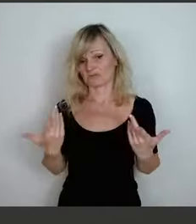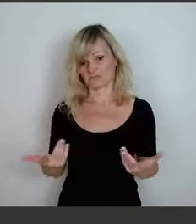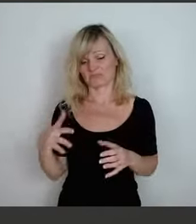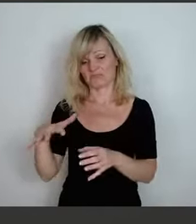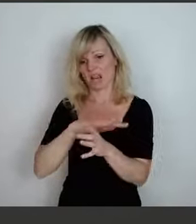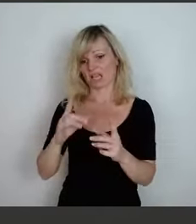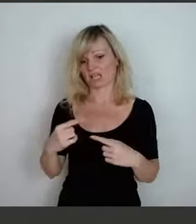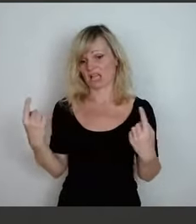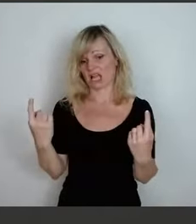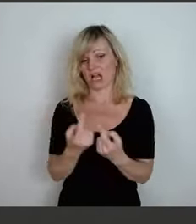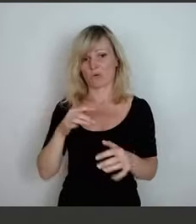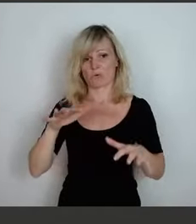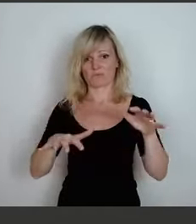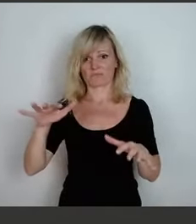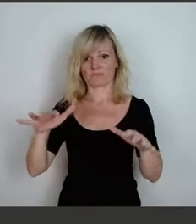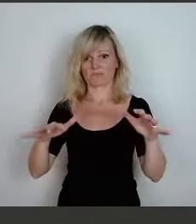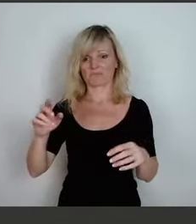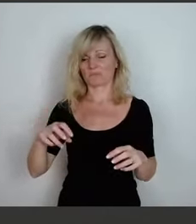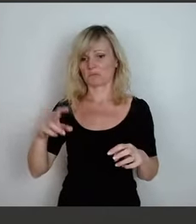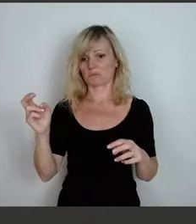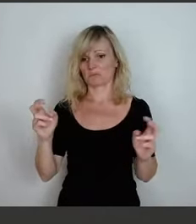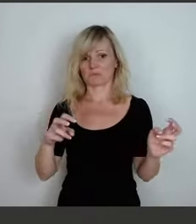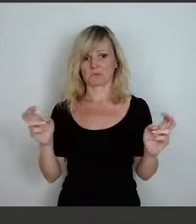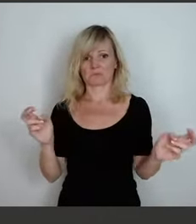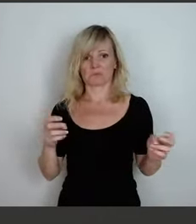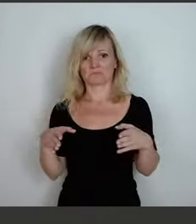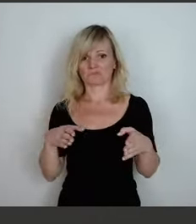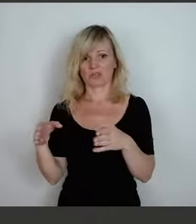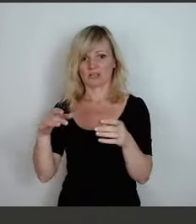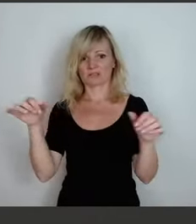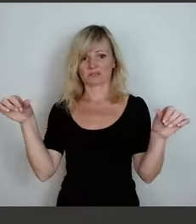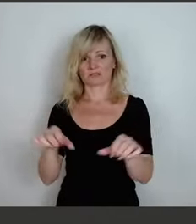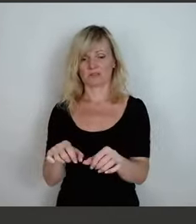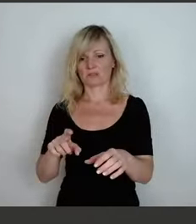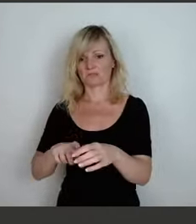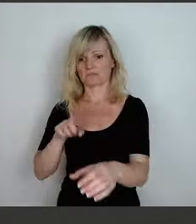abgehängt, so sage ich es jetzt mal dort an der Stelle.